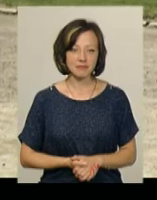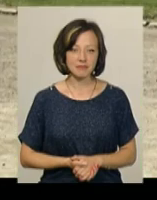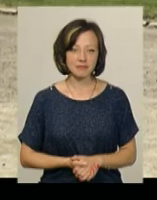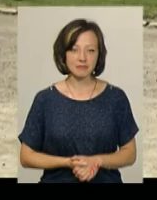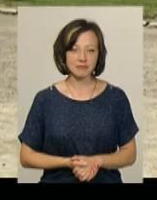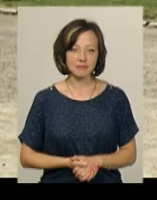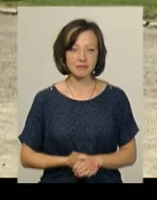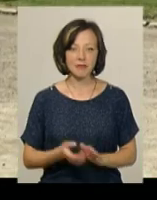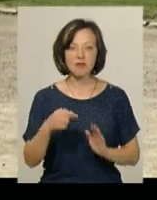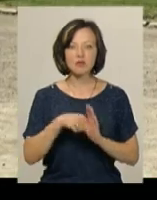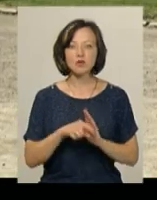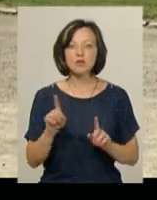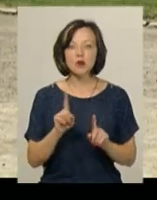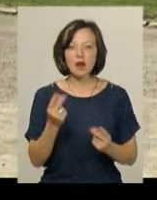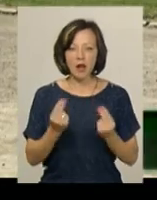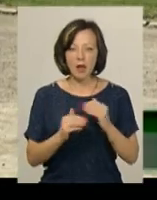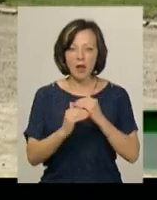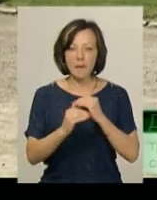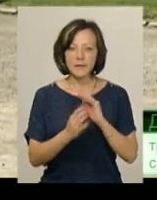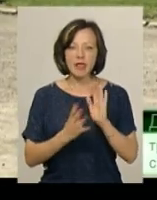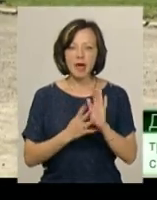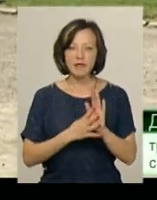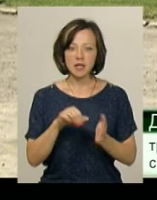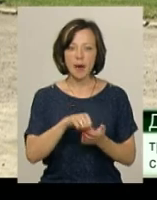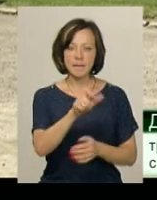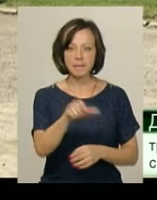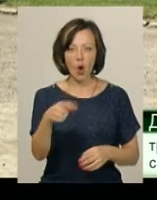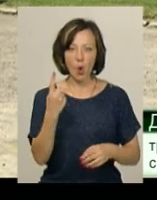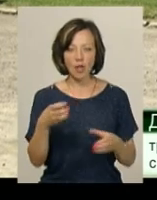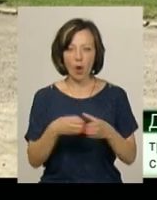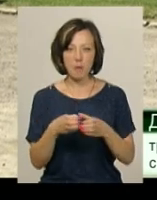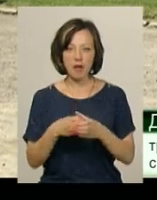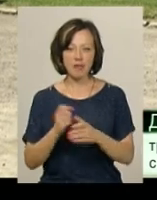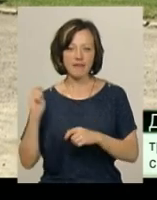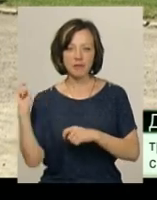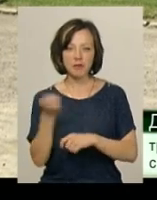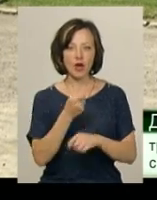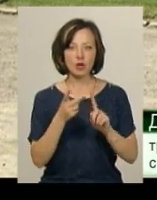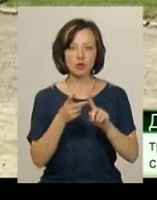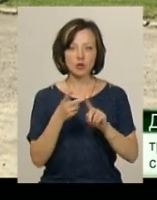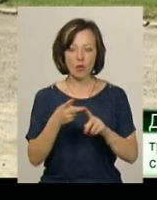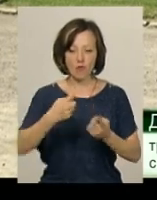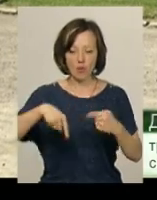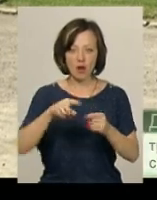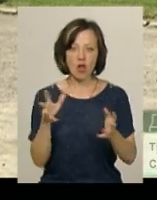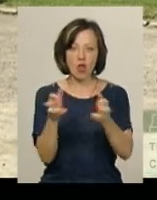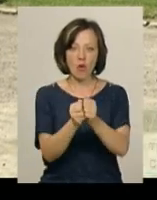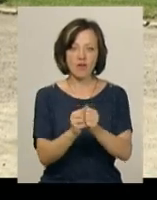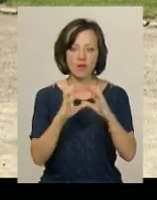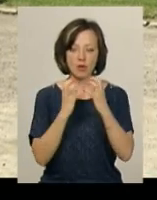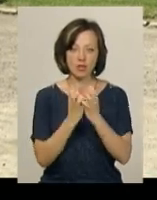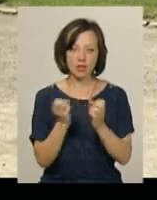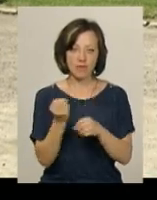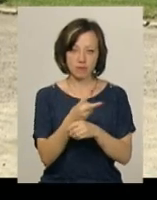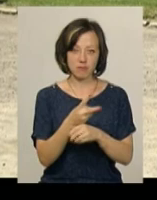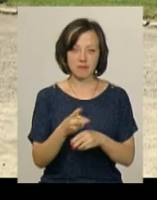В чому полягає гра? На полі знаходяться 9 гравців. Одна команда відбиває, заносить очки. Інша команда в полі ловить м'ячі і вибиває цих